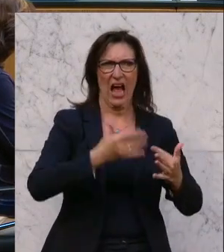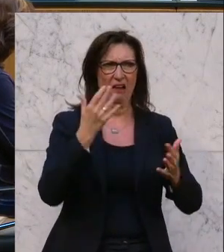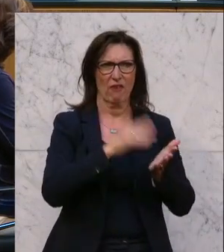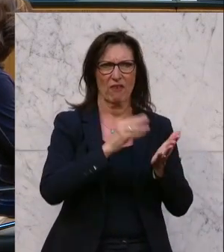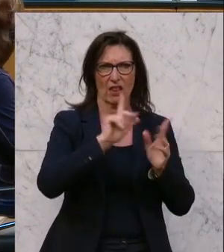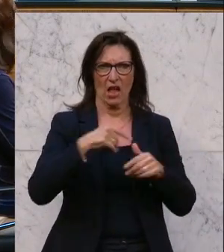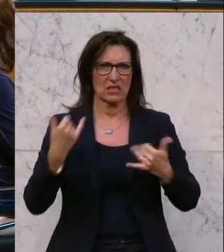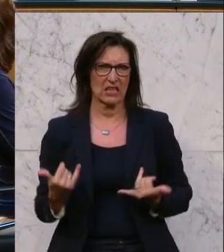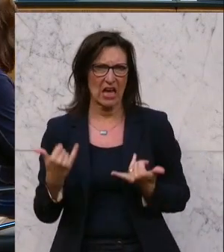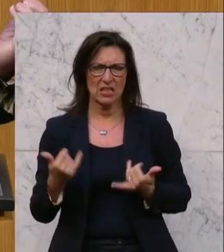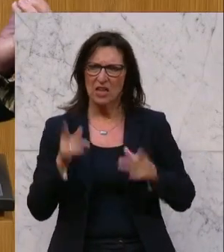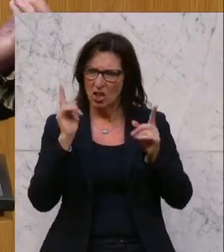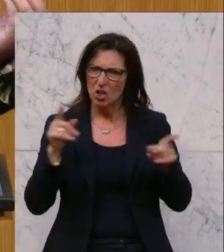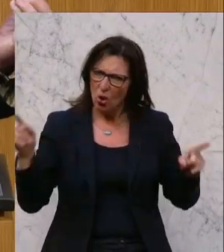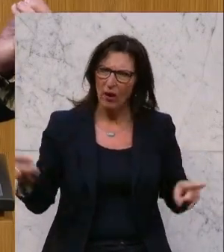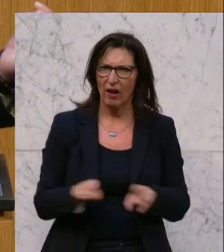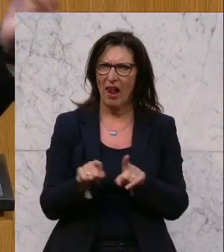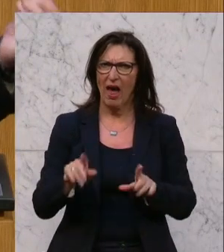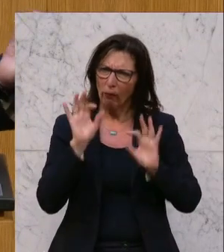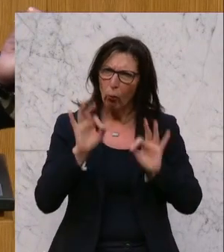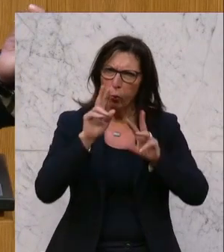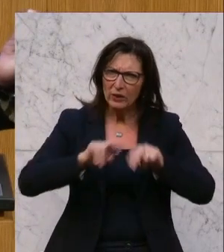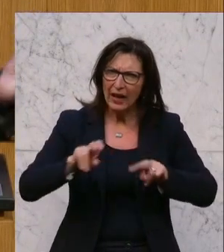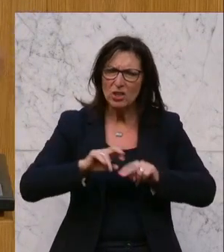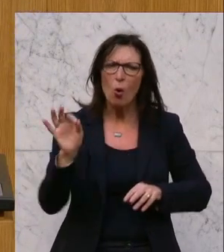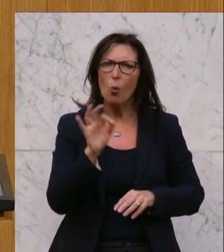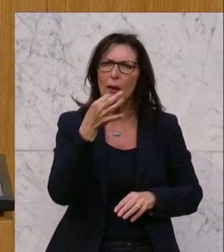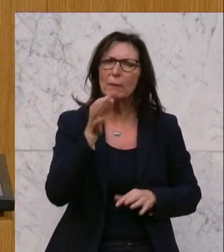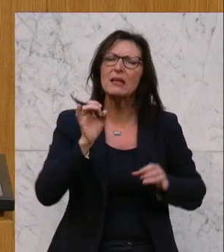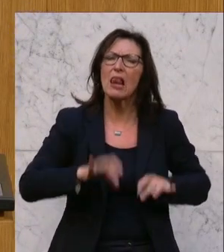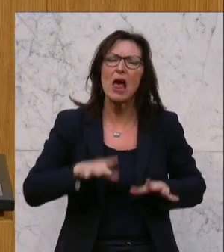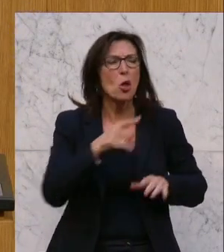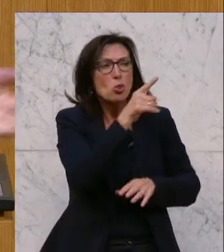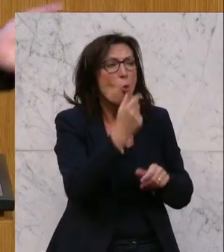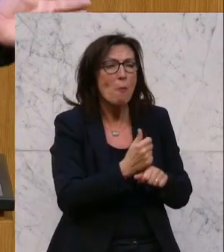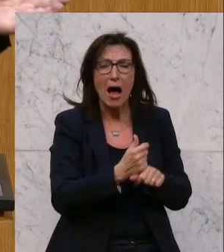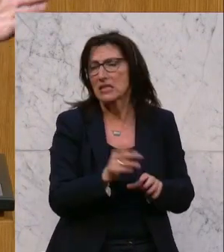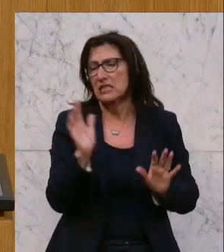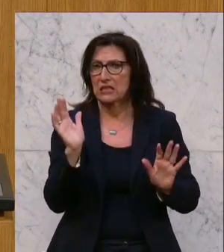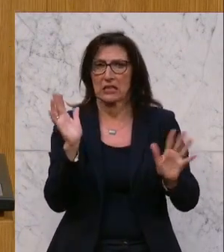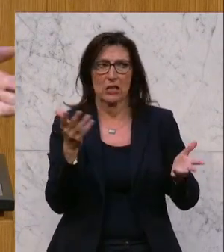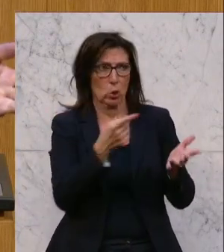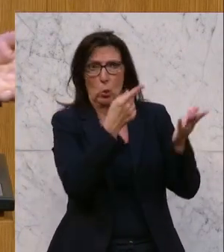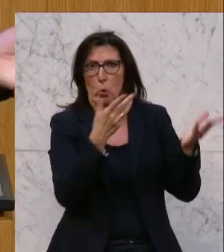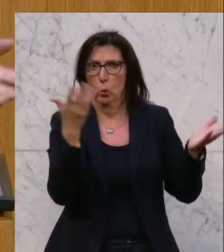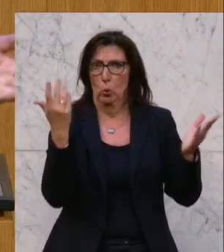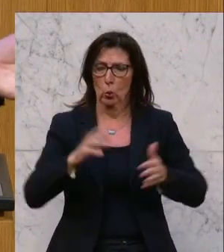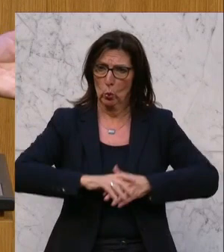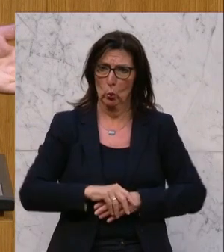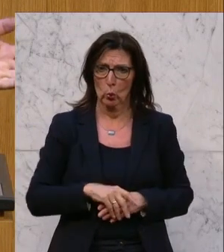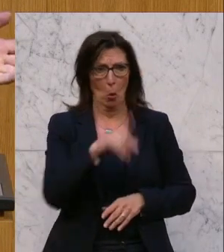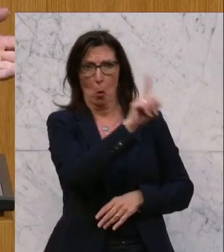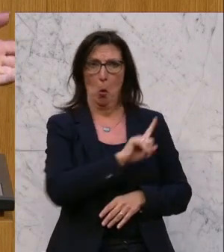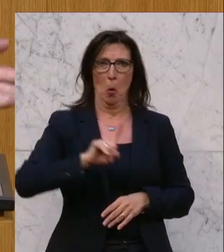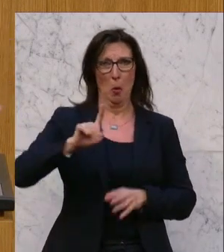Das heißt, man sollte gleich gescheit recherchieren oder man soll es lassen. Was du magst, ist eigentlich nur, du kommst da